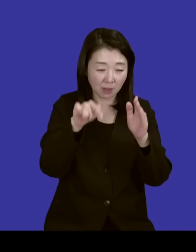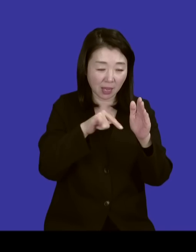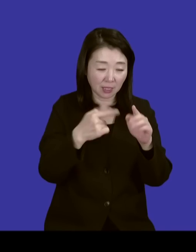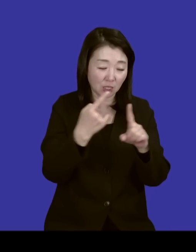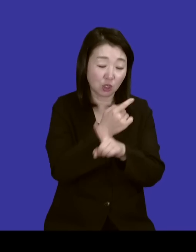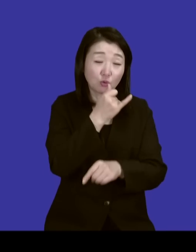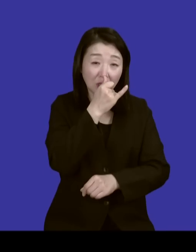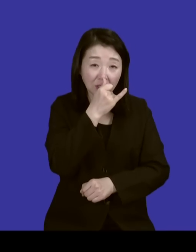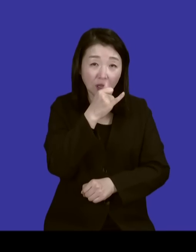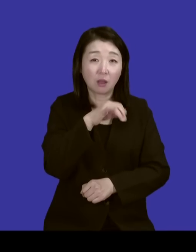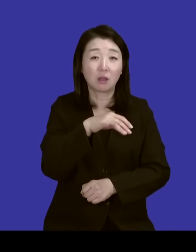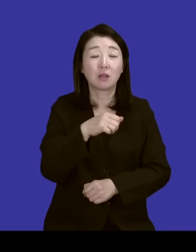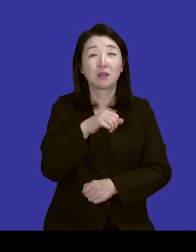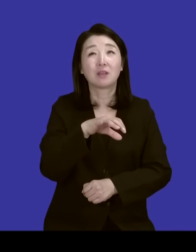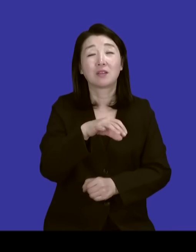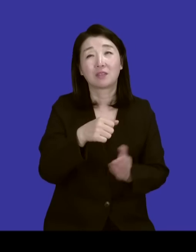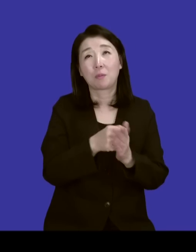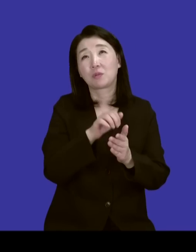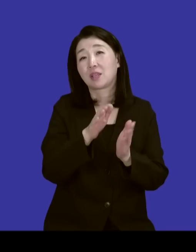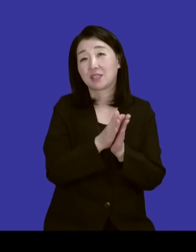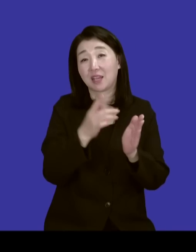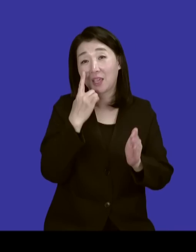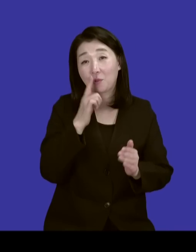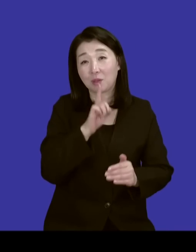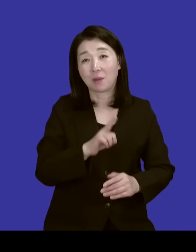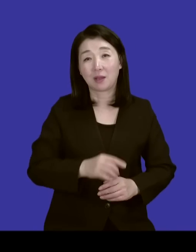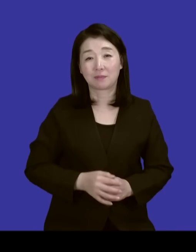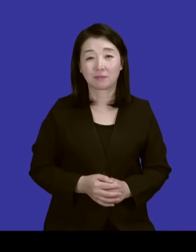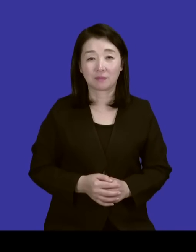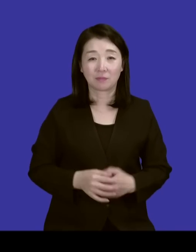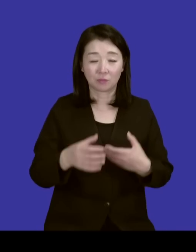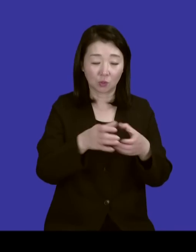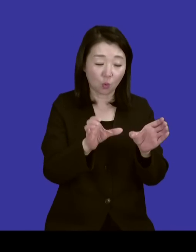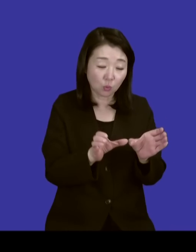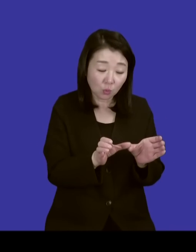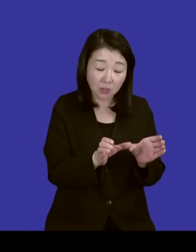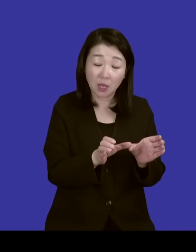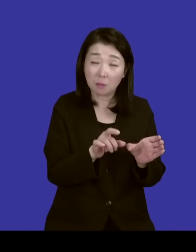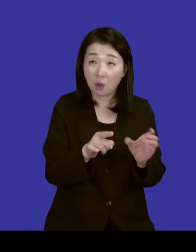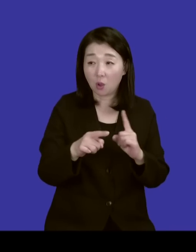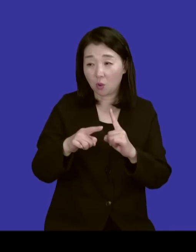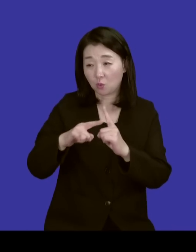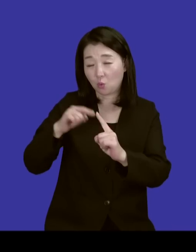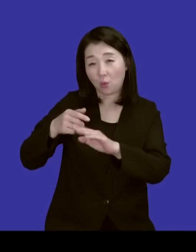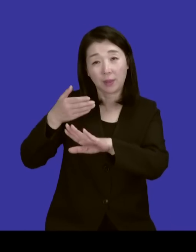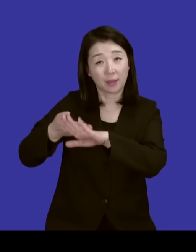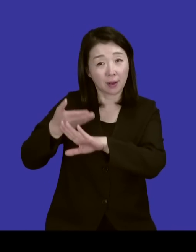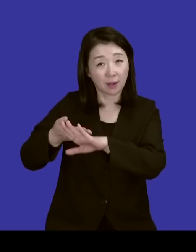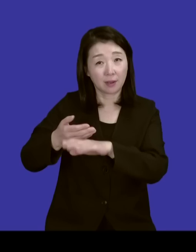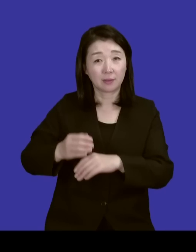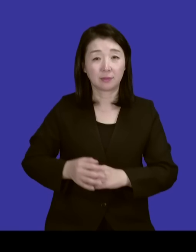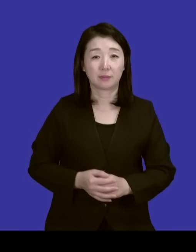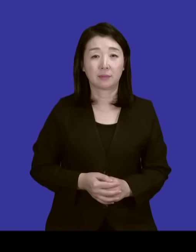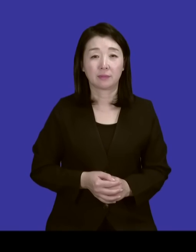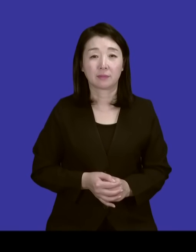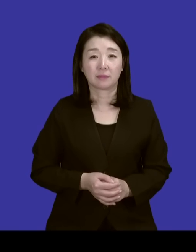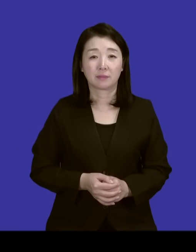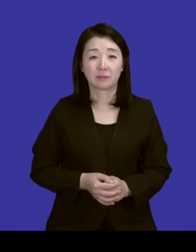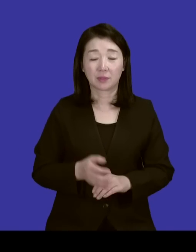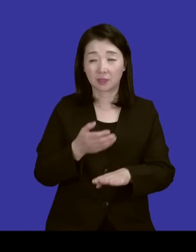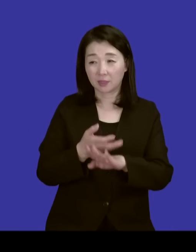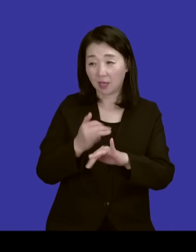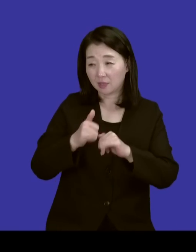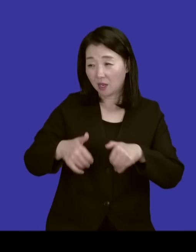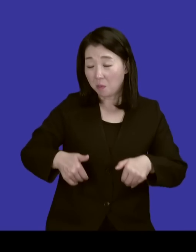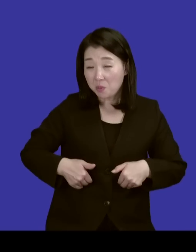해서 한번 스타트를 해보자. 그래서 이제 공동체라는 것은 교회랑 다르게 어떤 그런 타인의